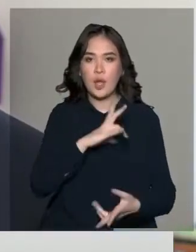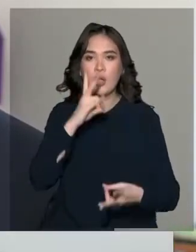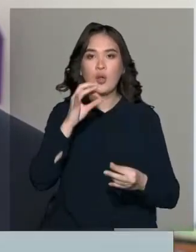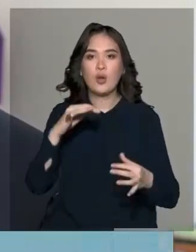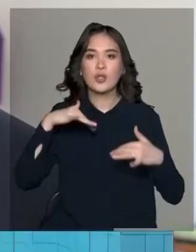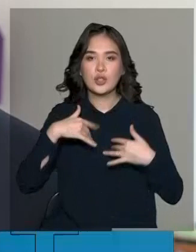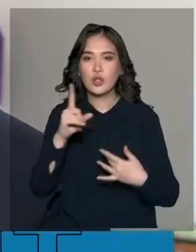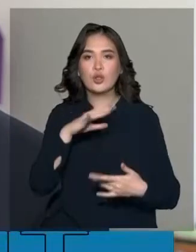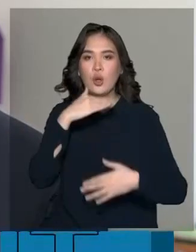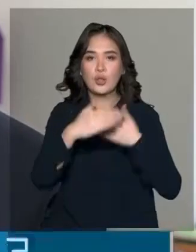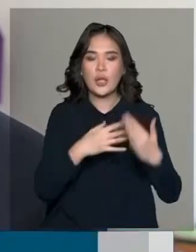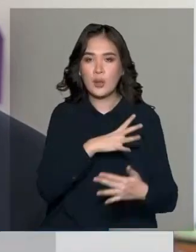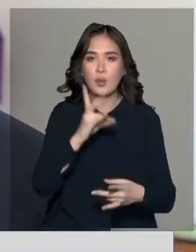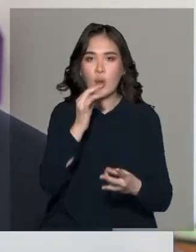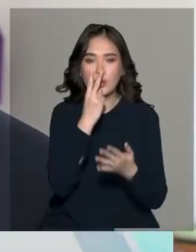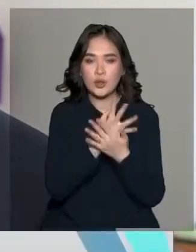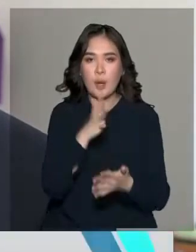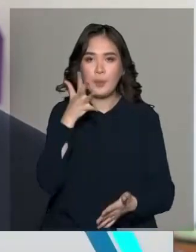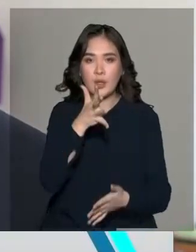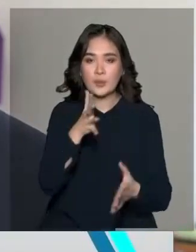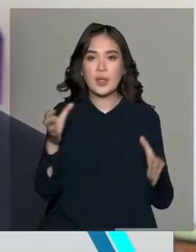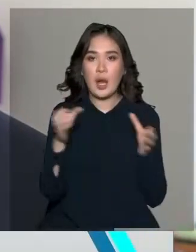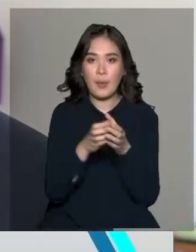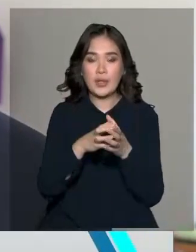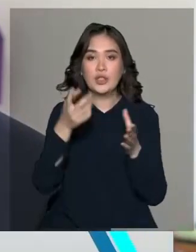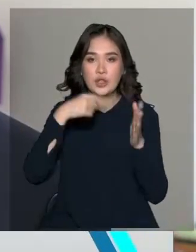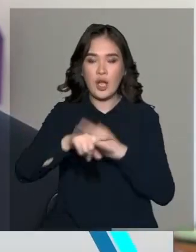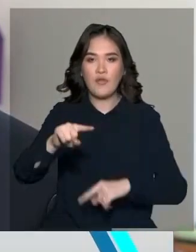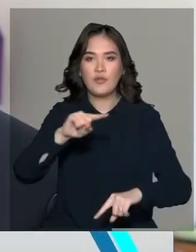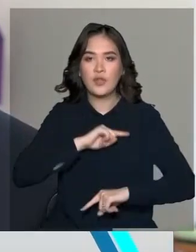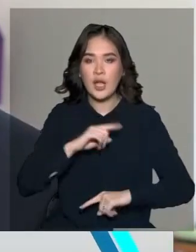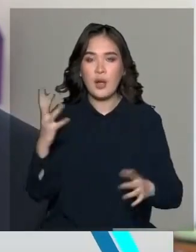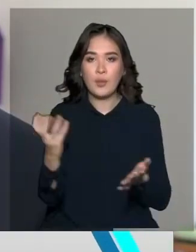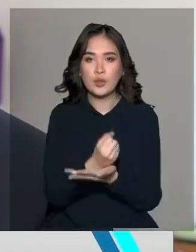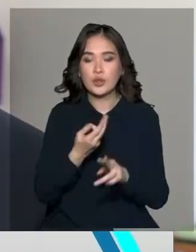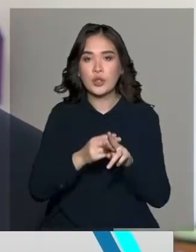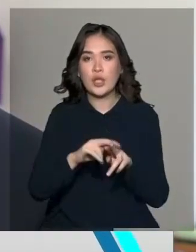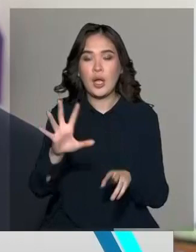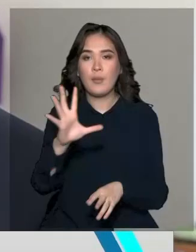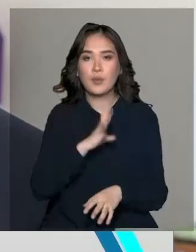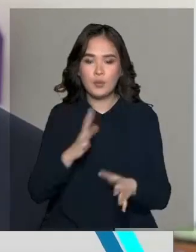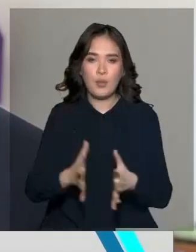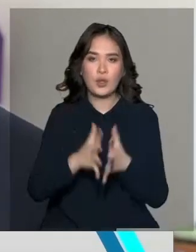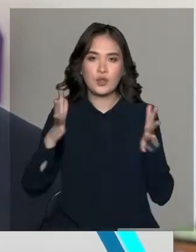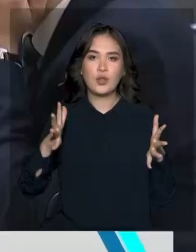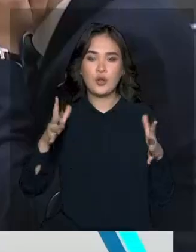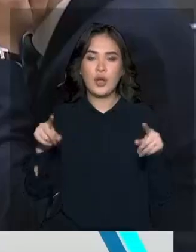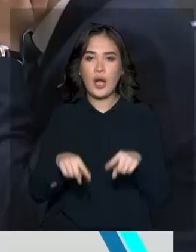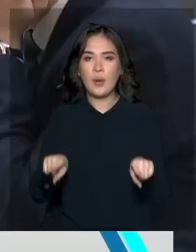алматық, бірақ соған қарамастан 5 мін команданың ішінен финалға шыққанымыз бізді үшін үлкен женіс болды.